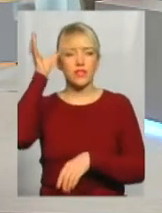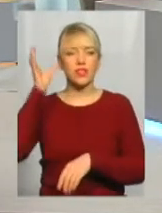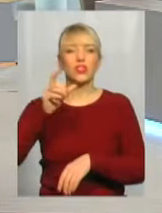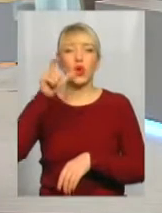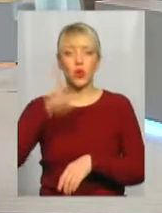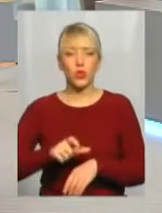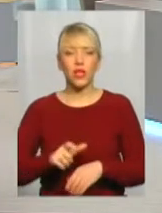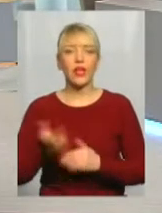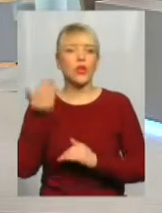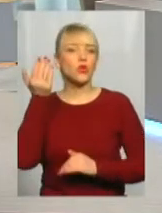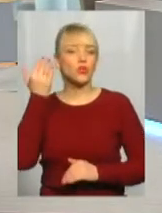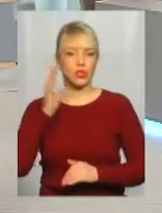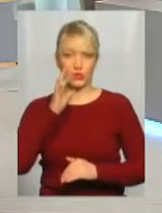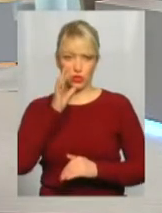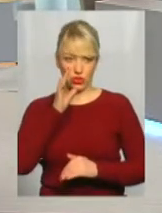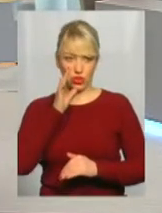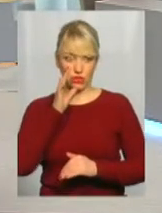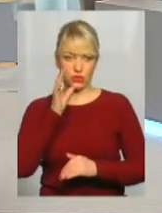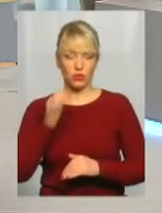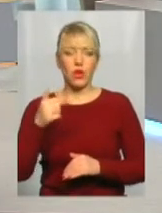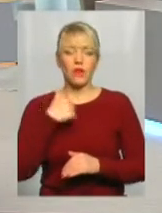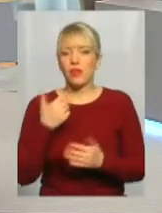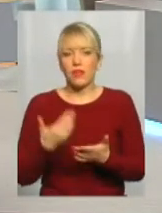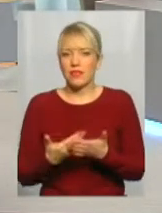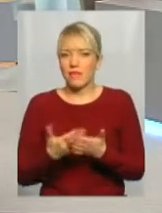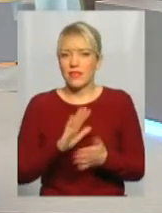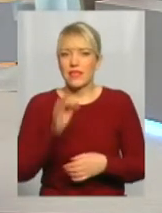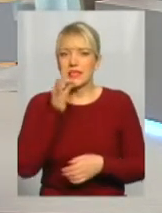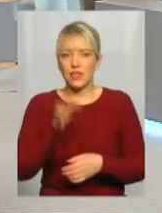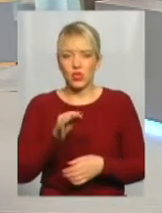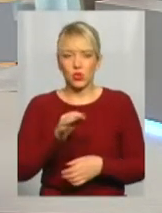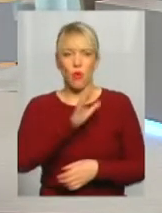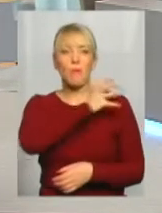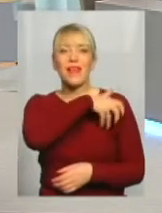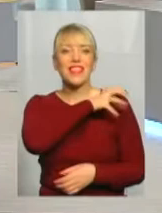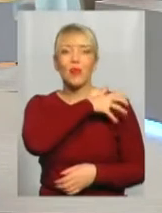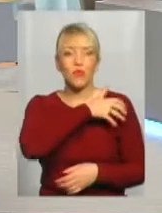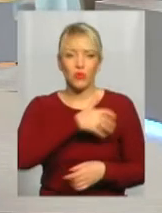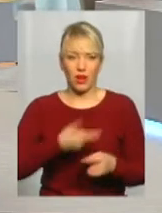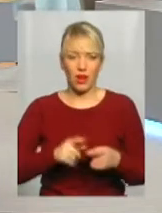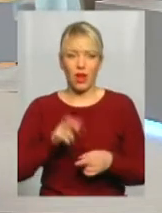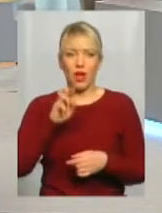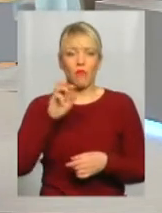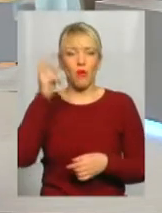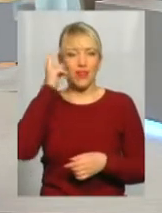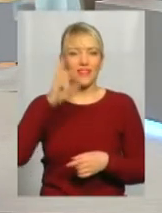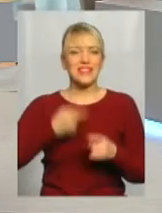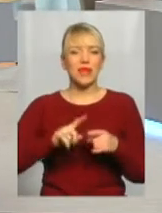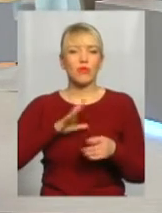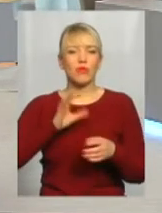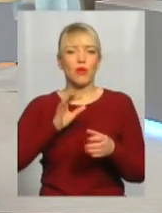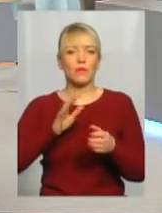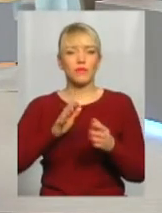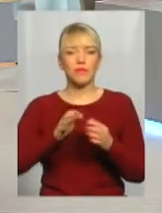тодішнього часу. Я навіть не скажу Петербурга, бо Київ – це була провінція, а тої самої